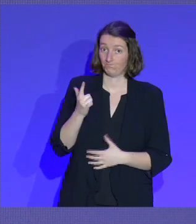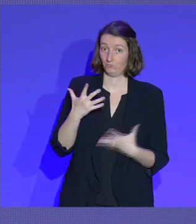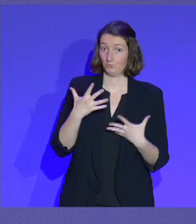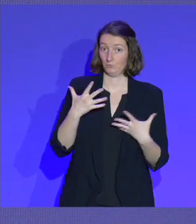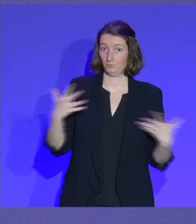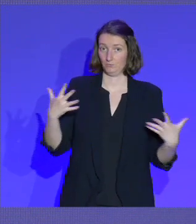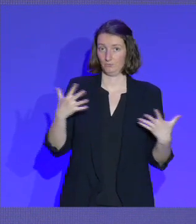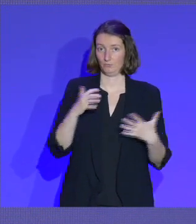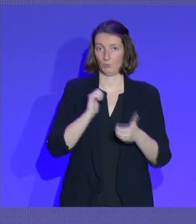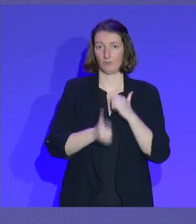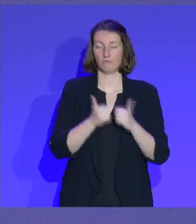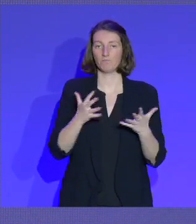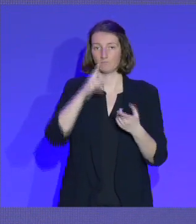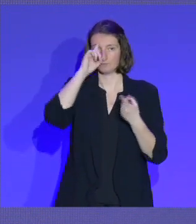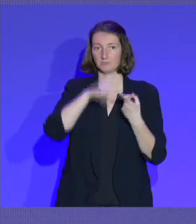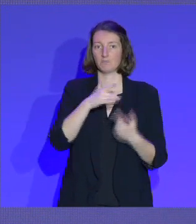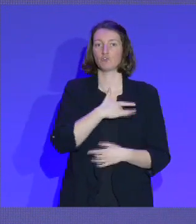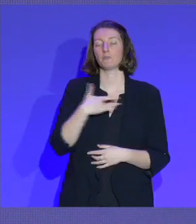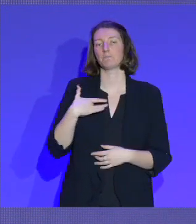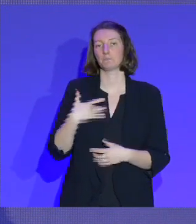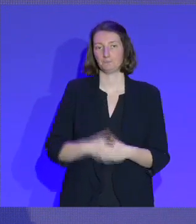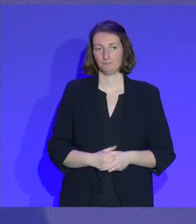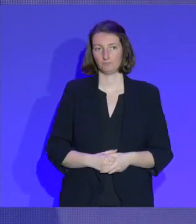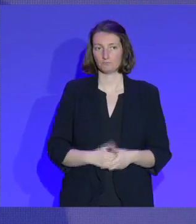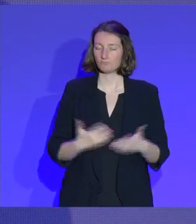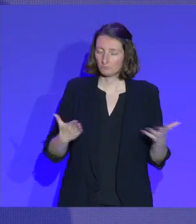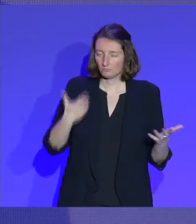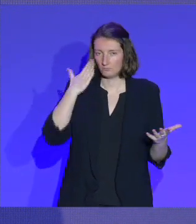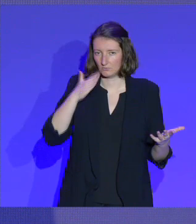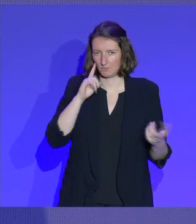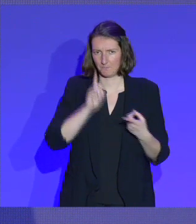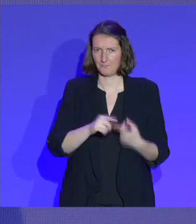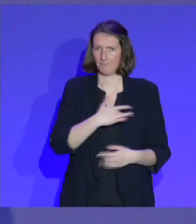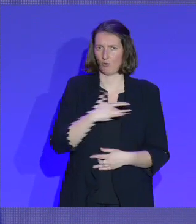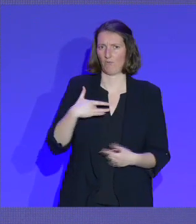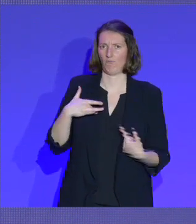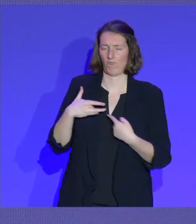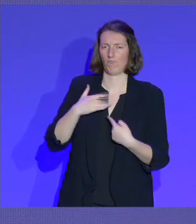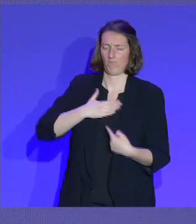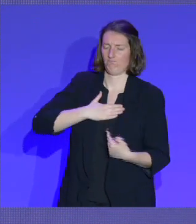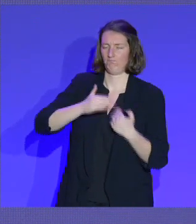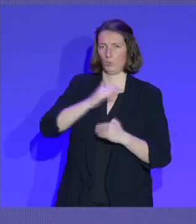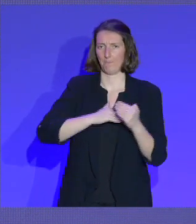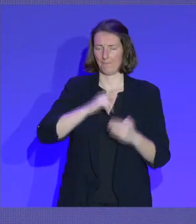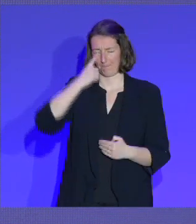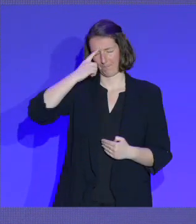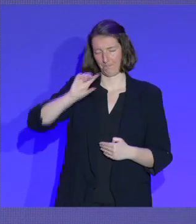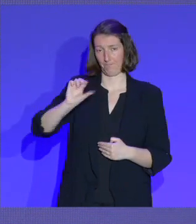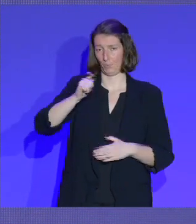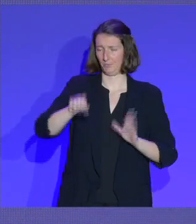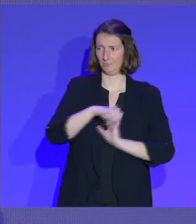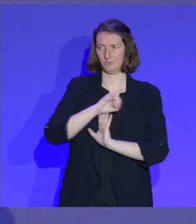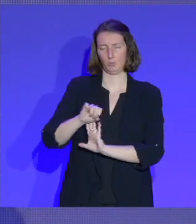Le deuxième grand défi, c'est la santé. Il est, vous savez, que la question de la santé est au cœur de mon programme, au cœur du programme